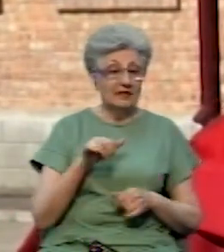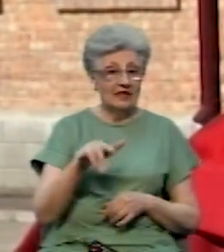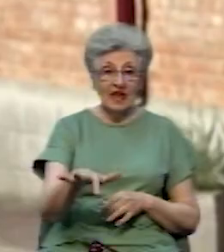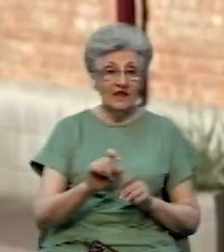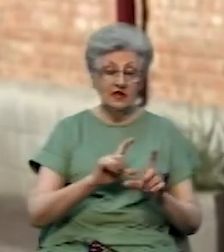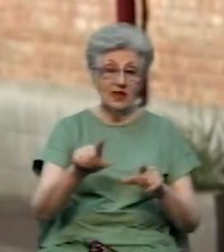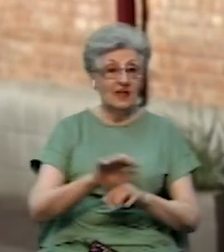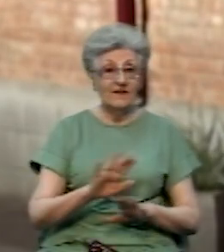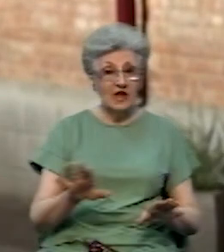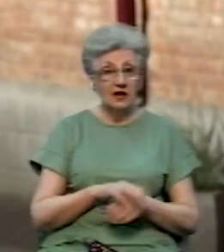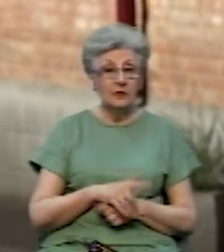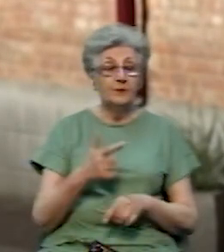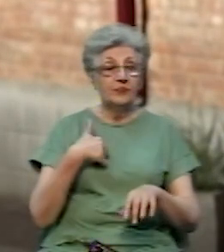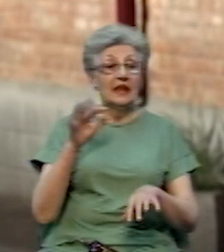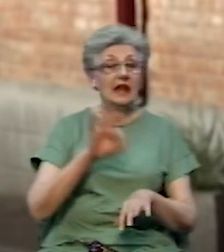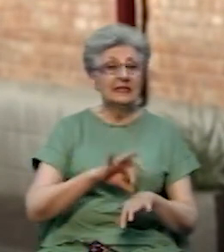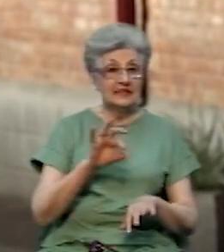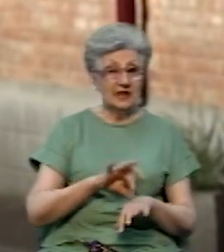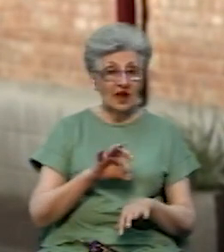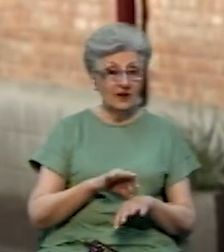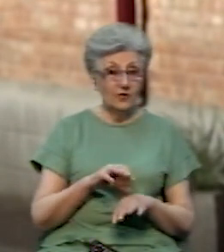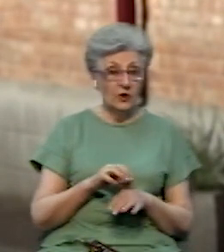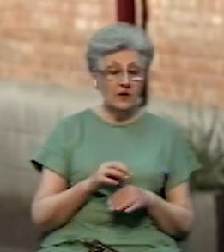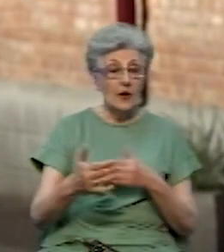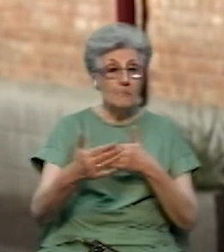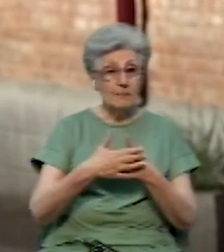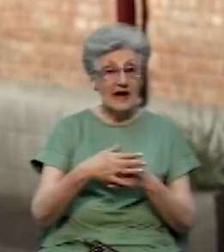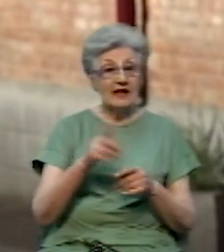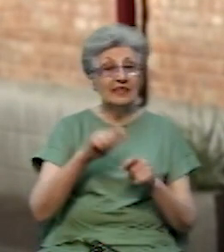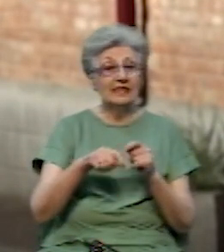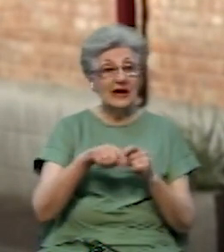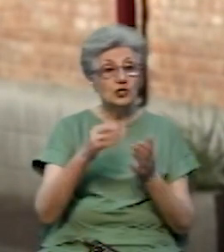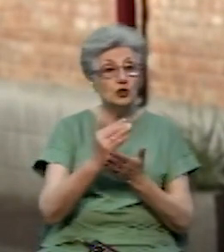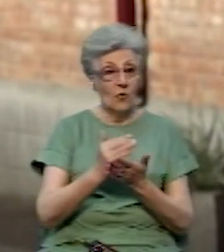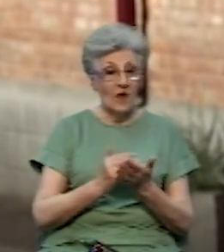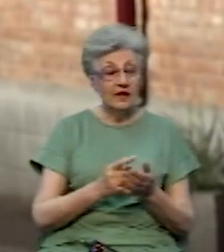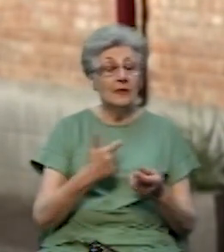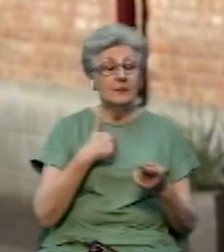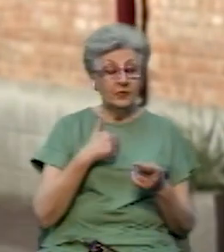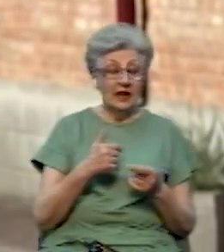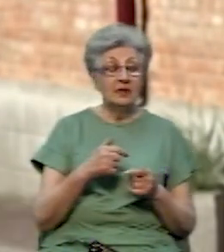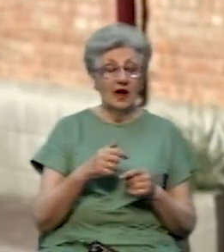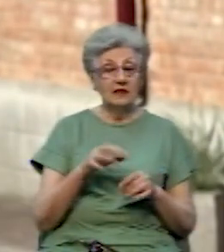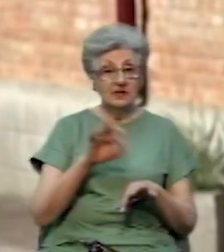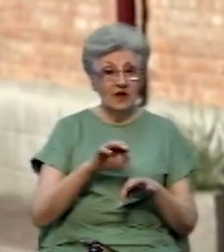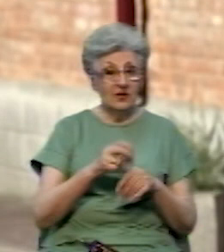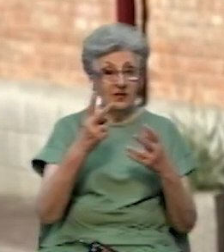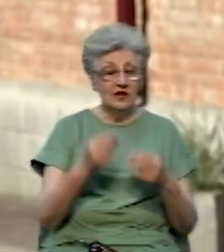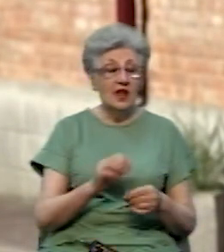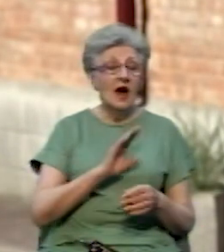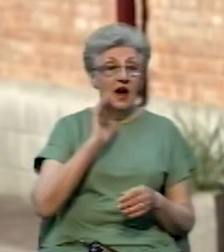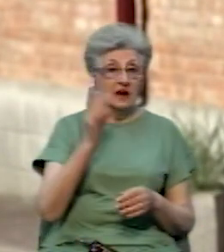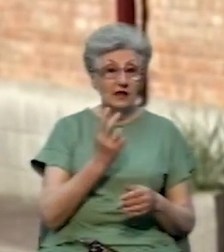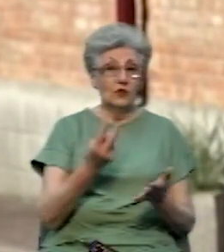виїхати. Захворів я перед тестуванням два дні, рано встаю і температура